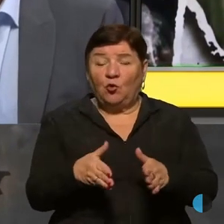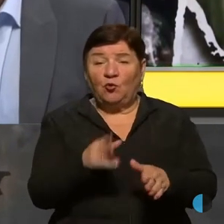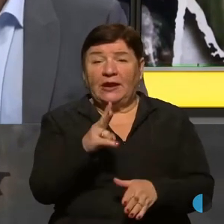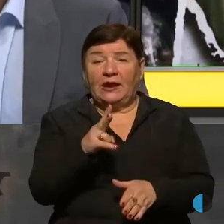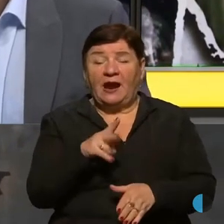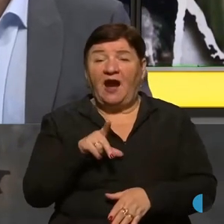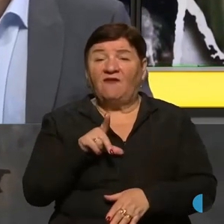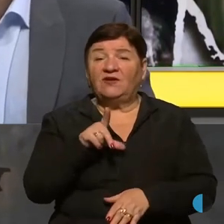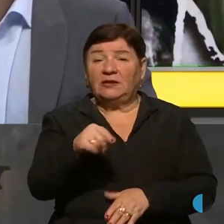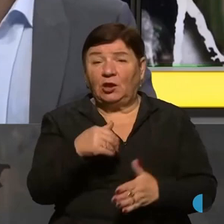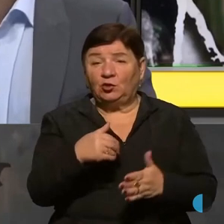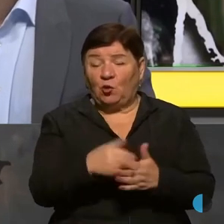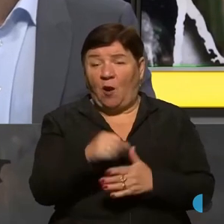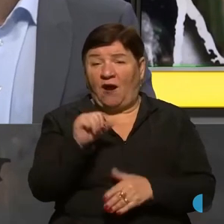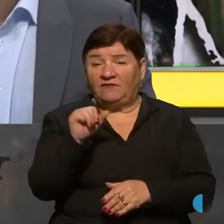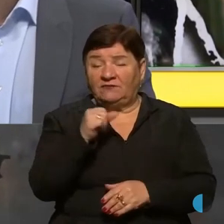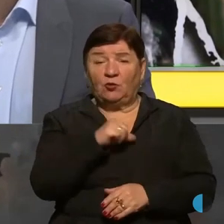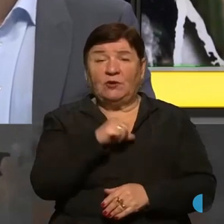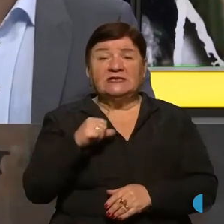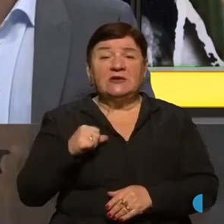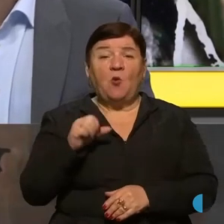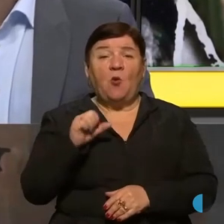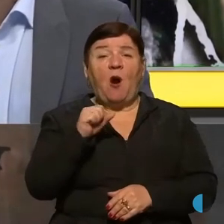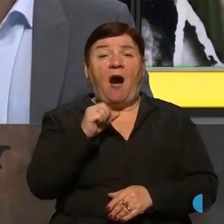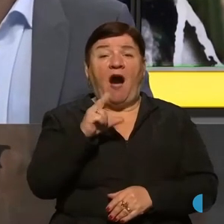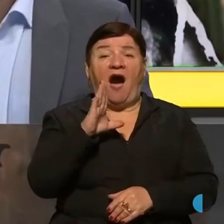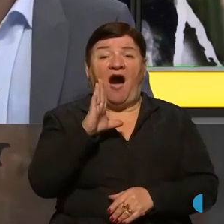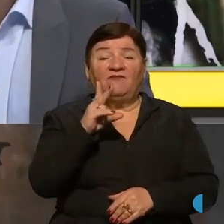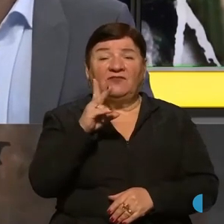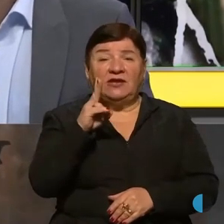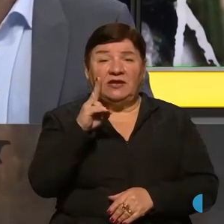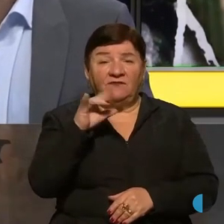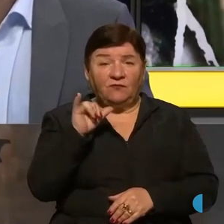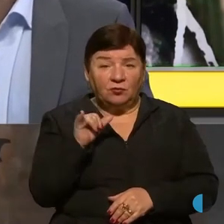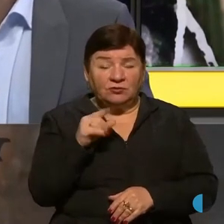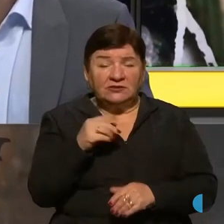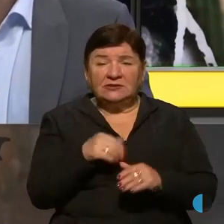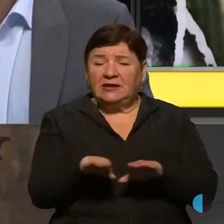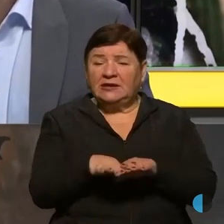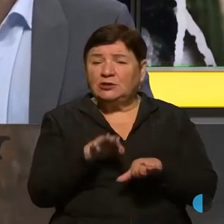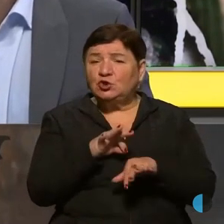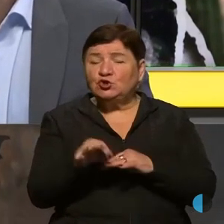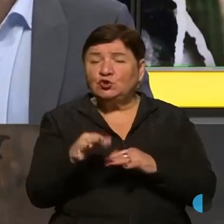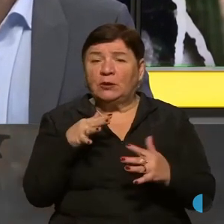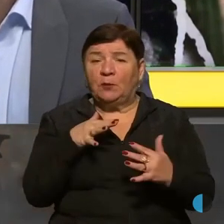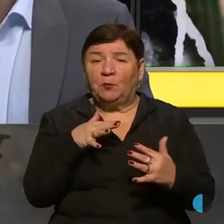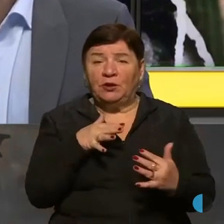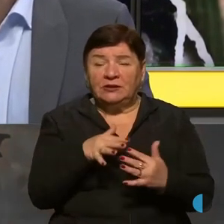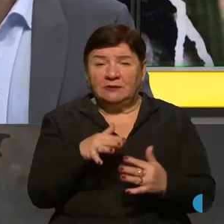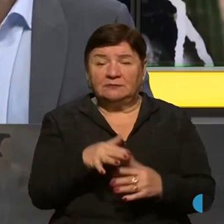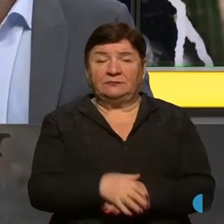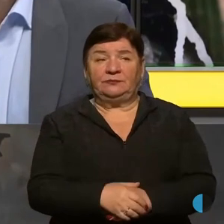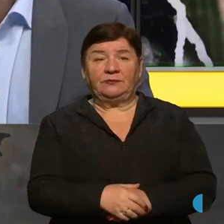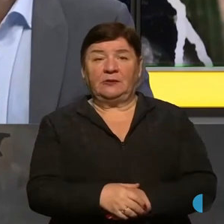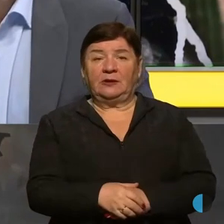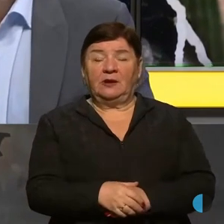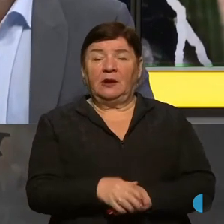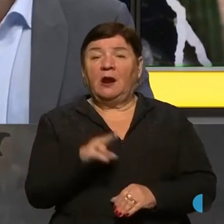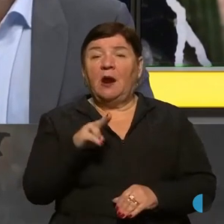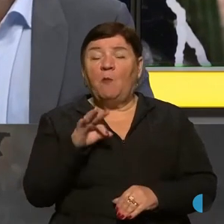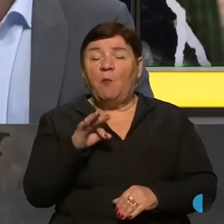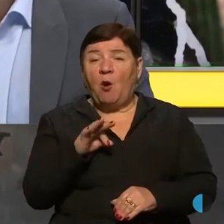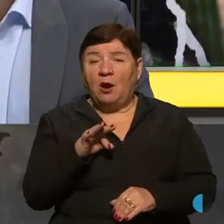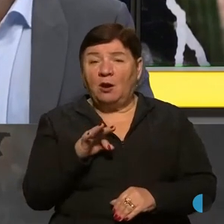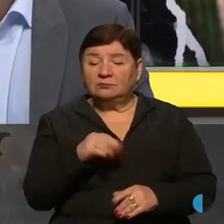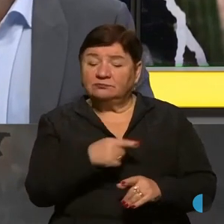Авдіївку, так і, можливо, саму Авдіївку. Тому, відповідно, самі такі жорстокі бої і самі по